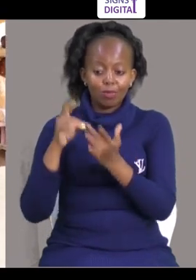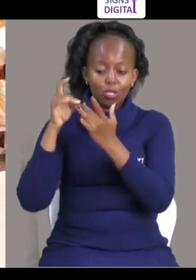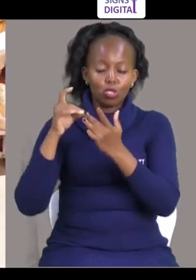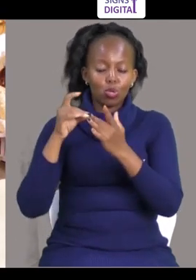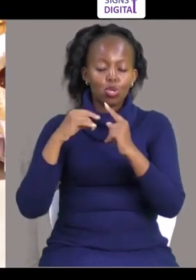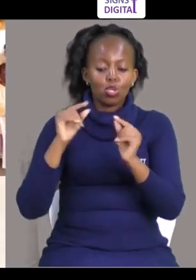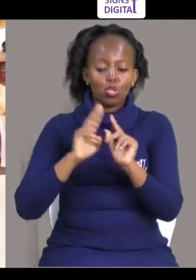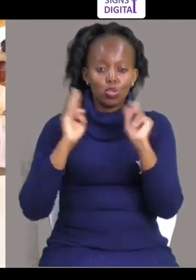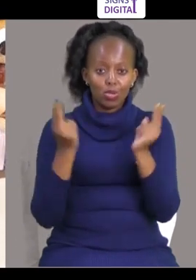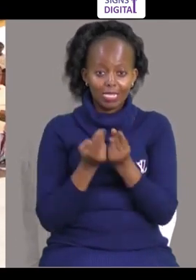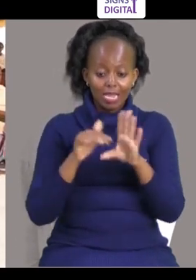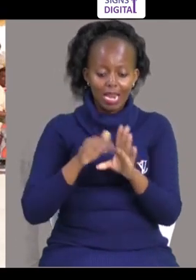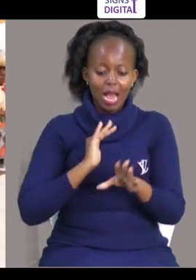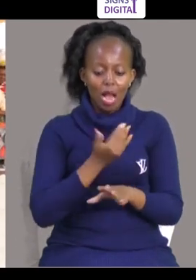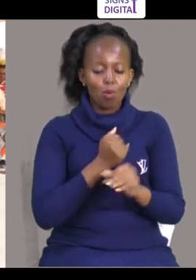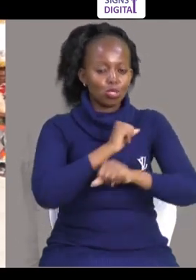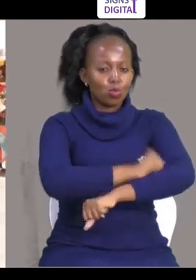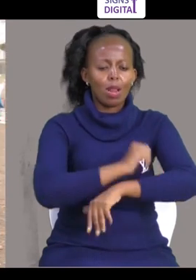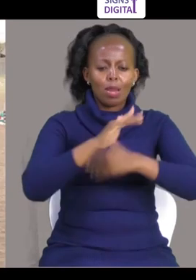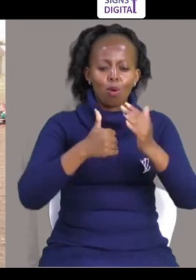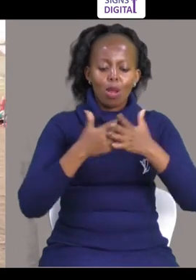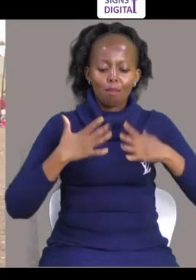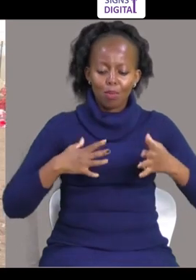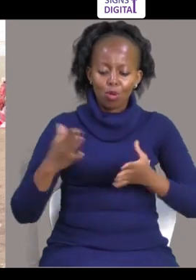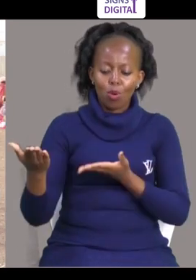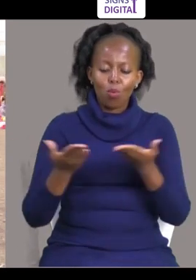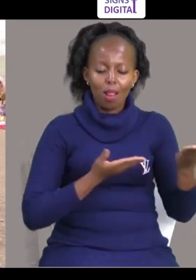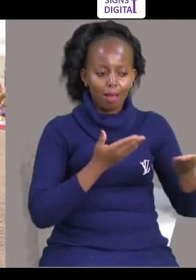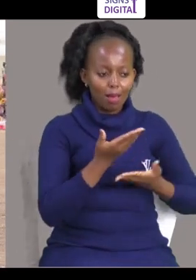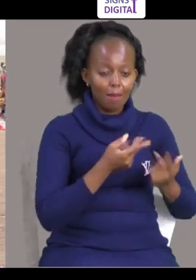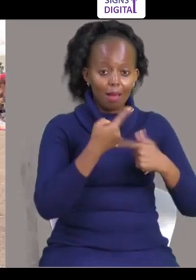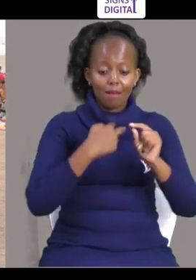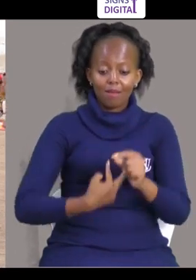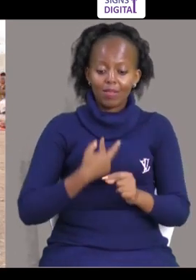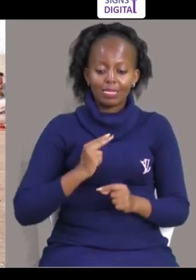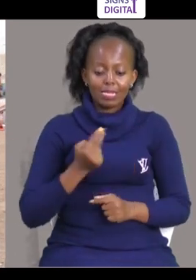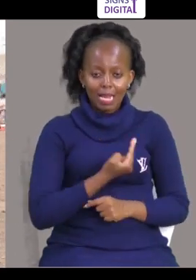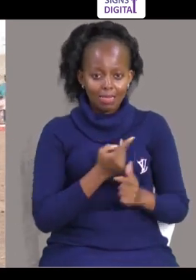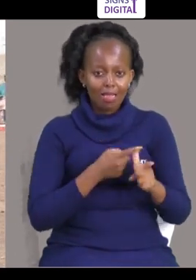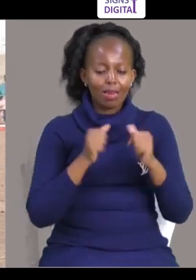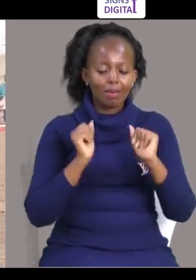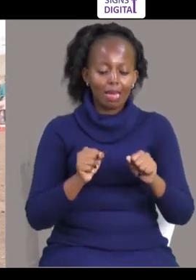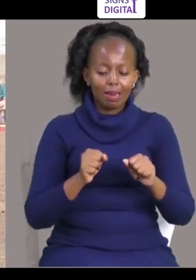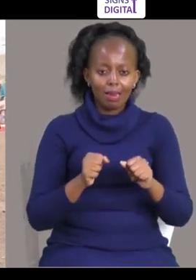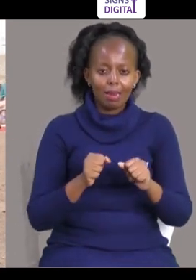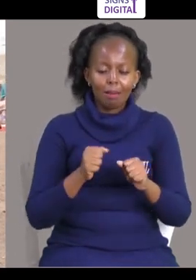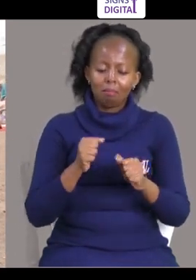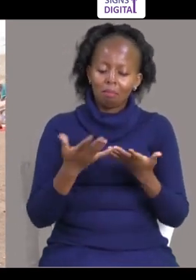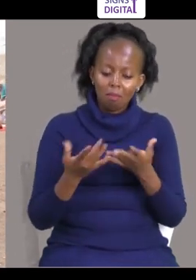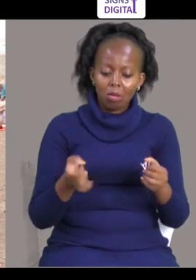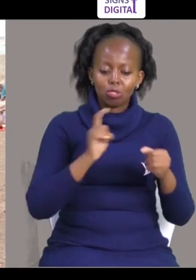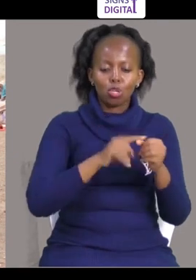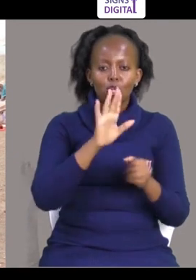unit Kukua walimambu Na xpia Katika siletu wa Brookshire Na nini wate Inaliko uko Mustusembeleto